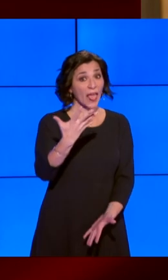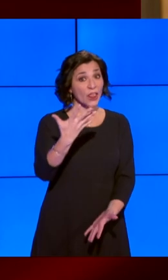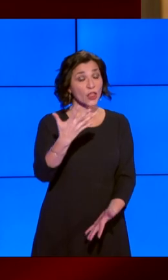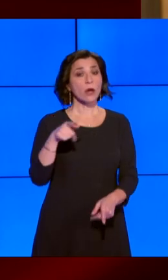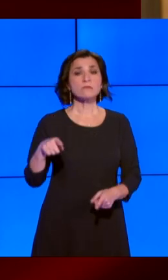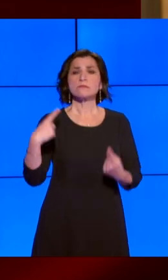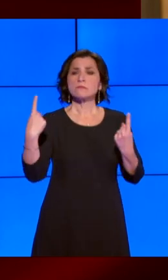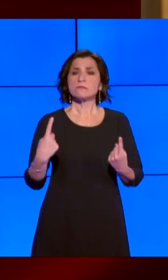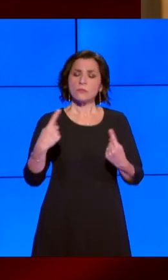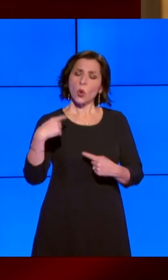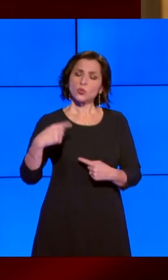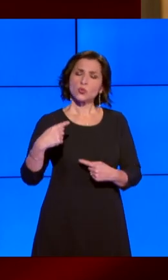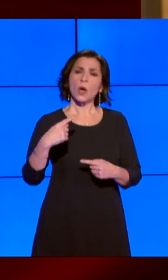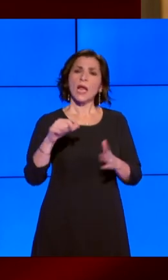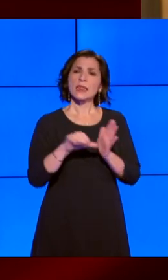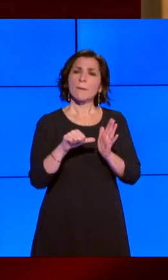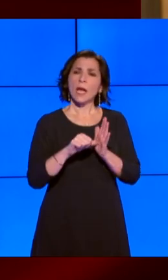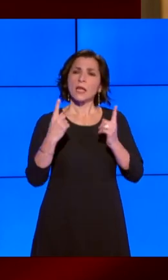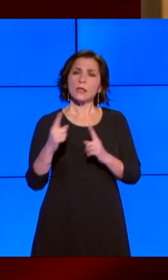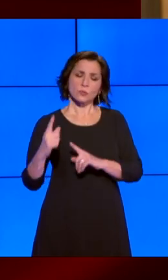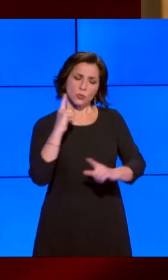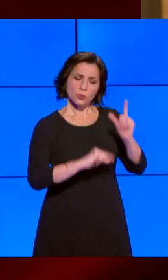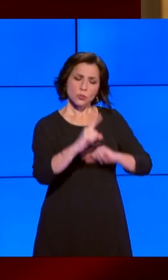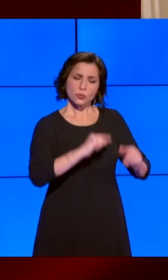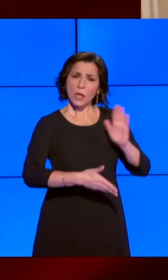sacrificando così la propria vita.